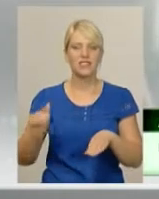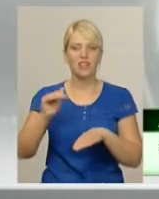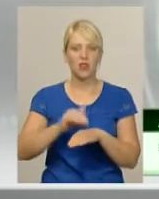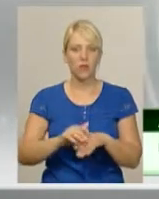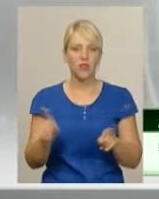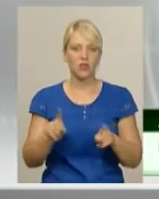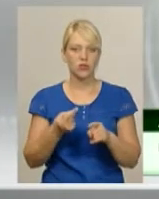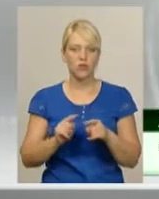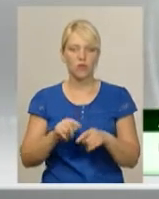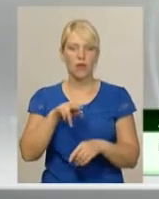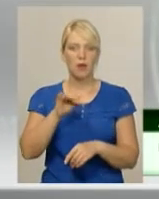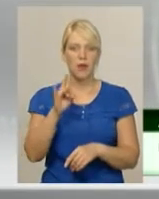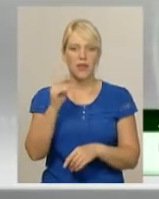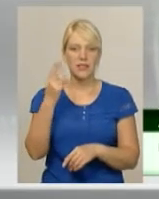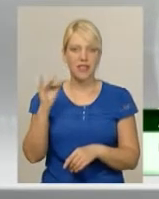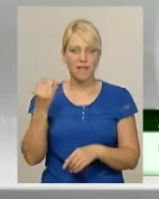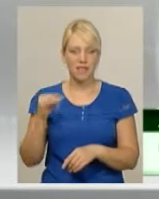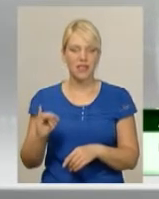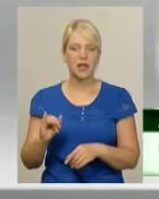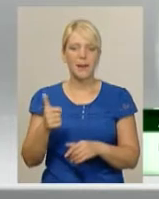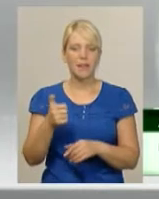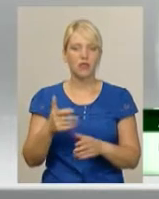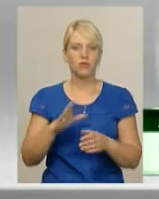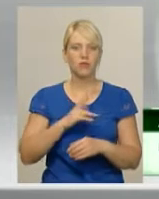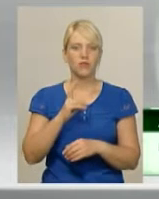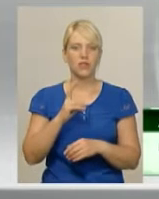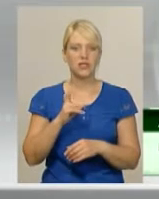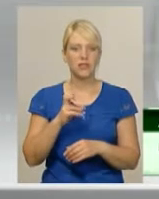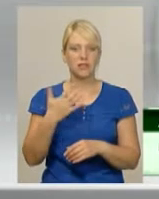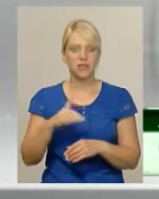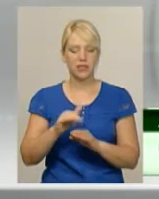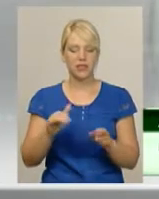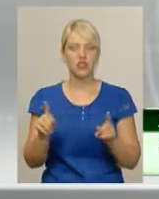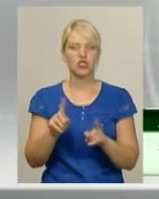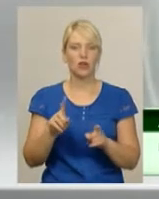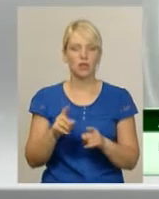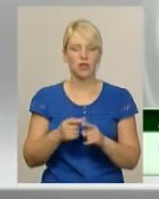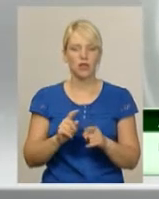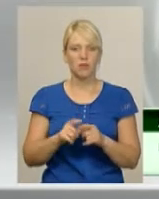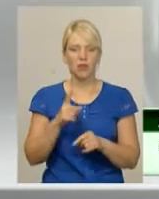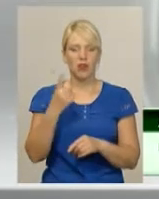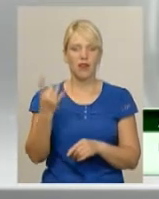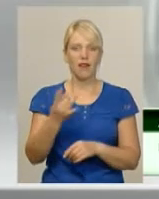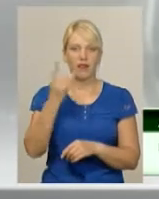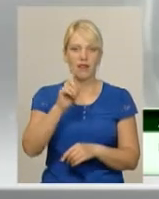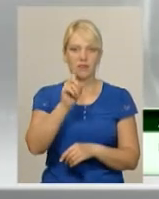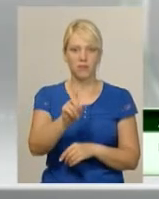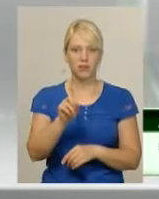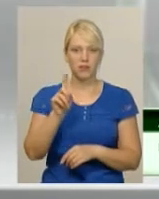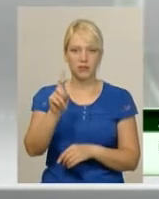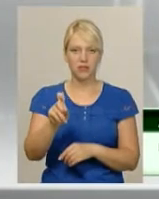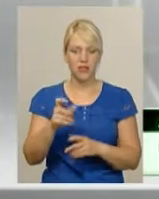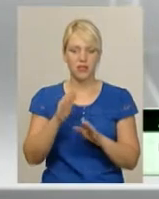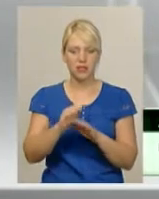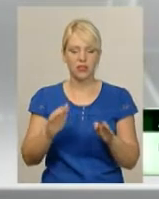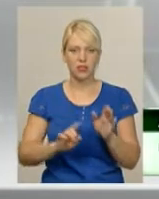балончик. На дискотекі було 250 дітей. Чому 8? Тому що там його було розбризкано, раз чи два бризнули його. Дітей